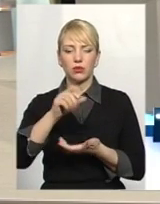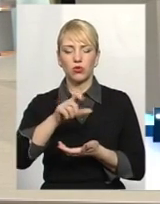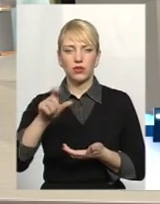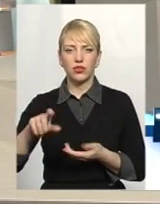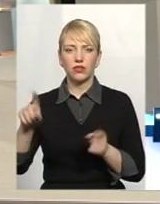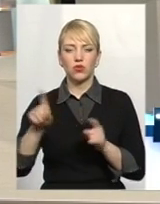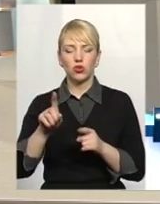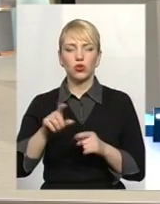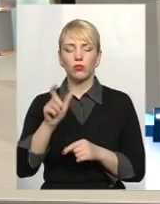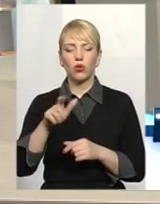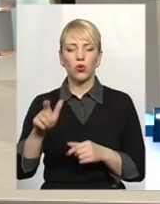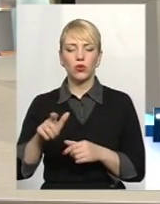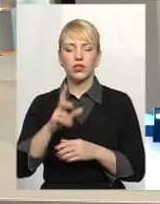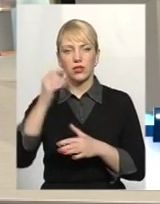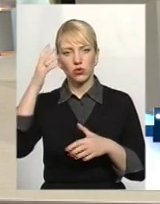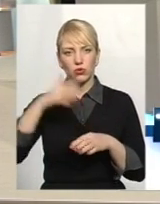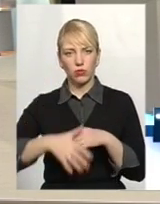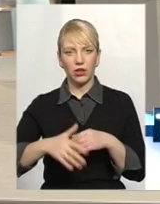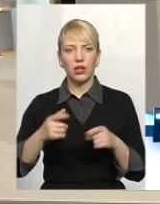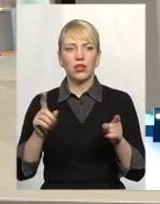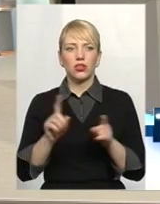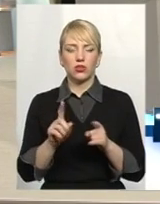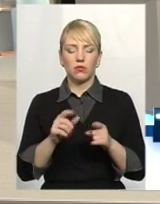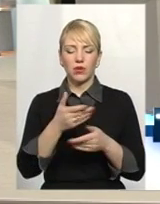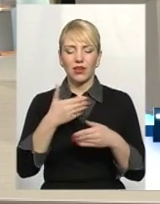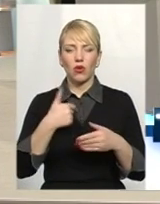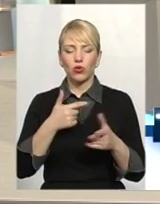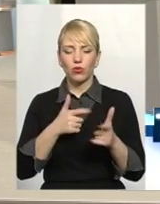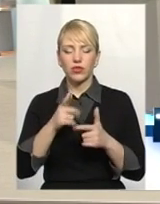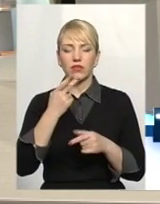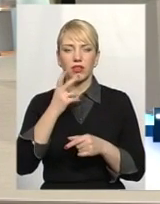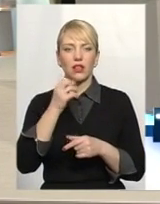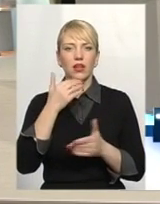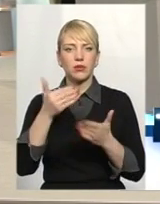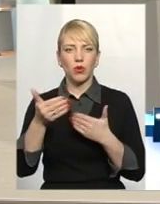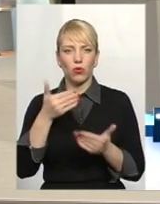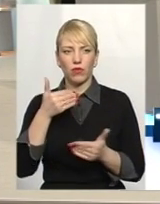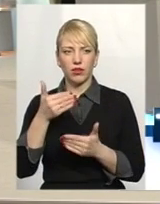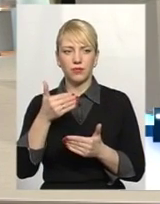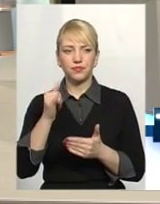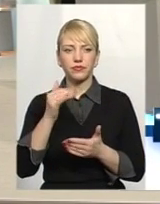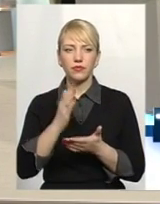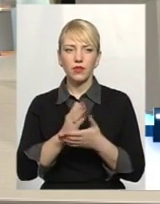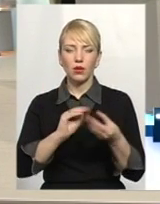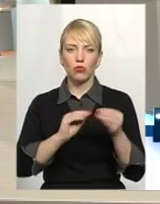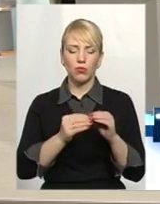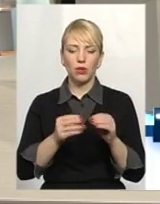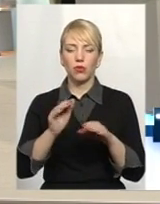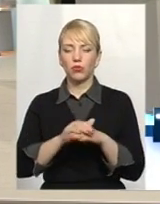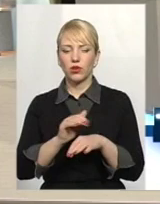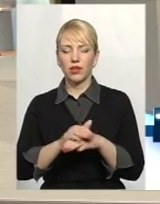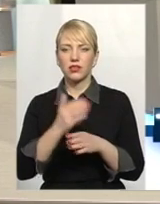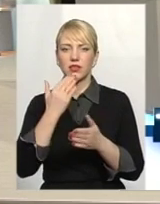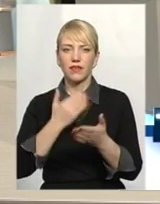вони з розуміння віднестися. Ми завжди готові на спілкування, ми завжди готові до зустрічей. Є проблема, будь ласка,